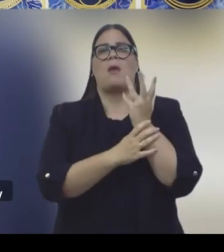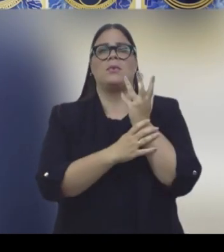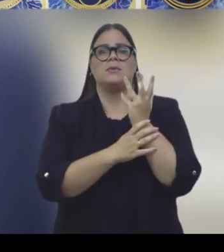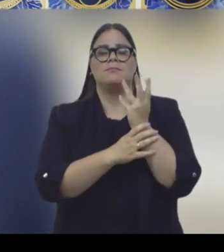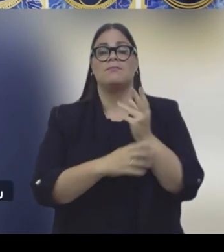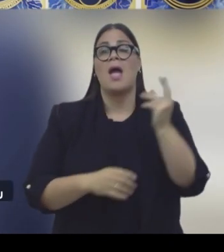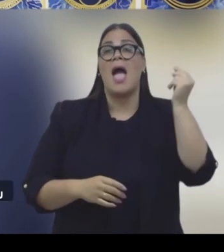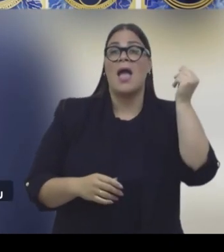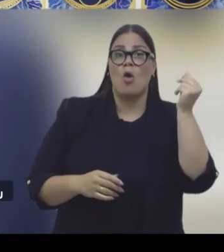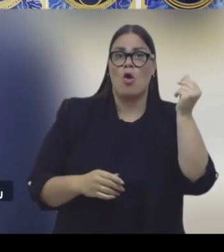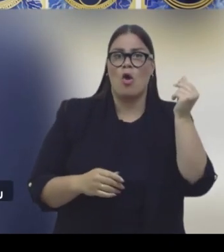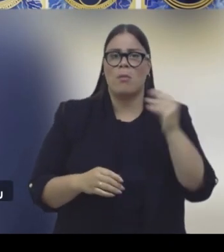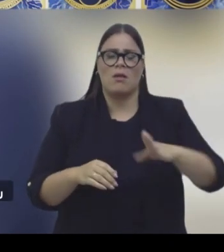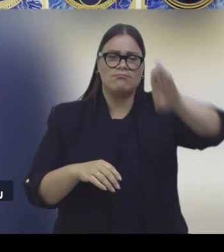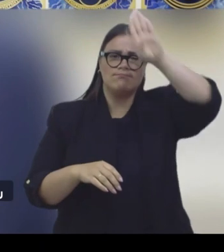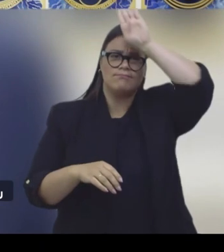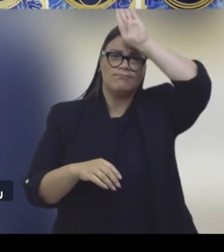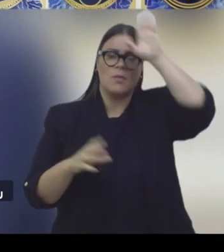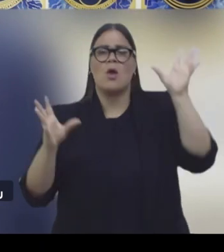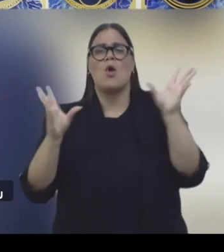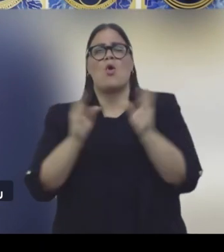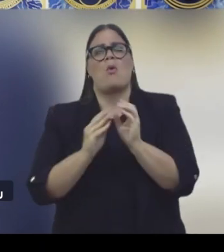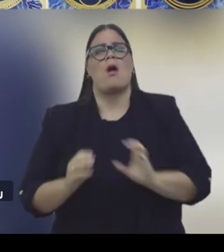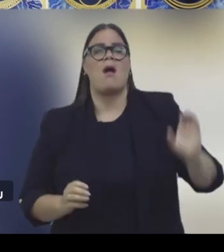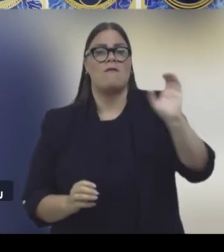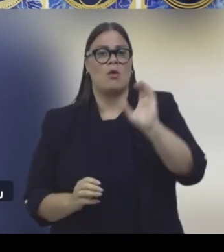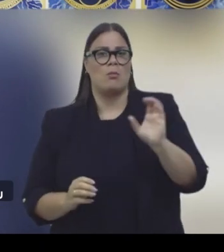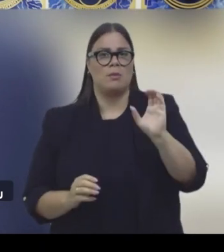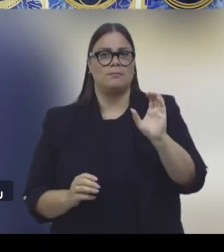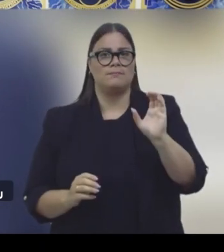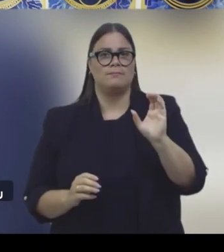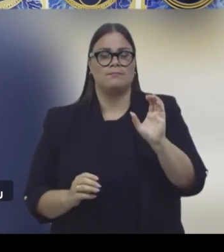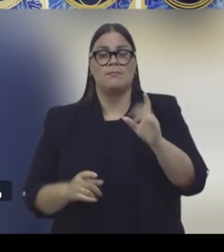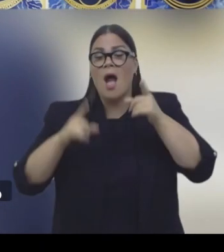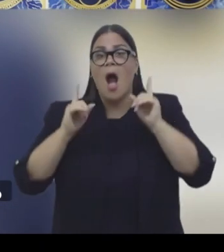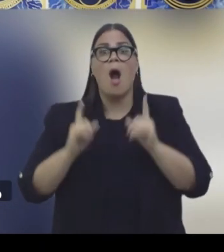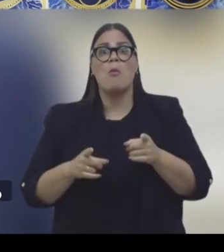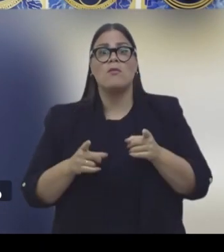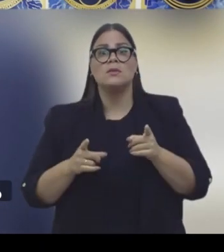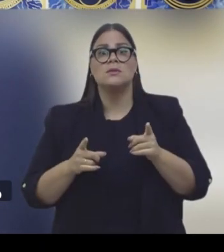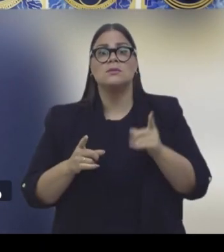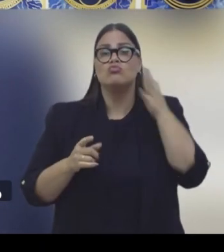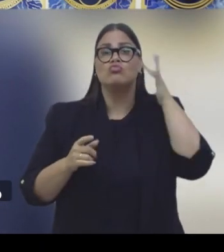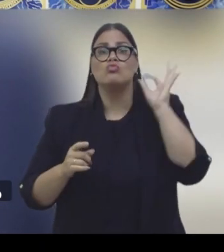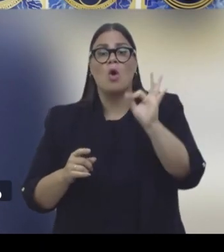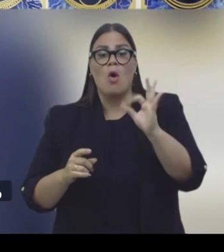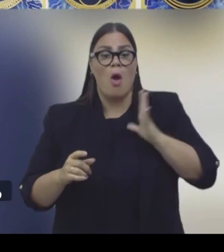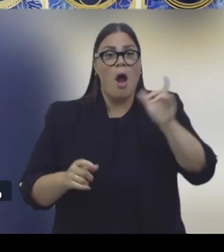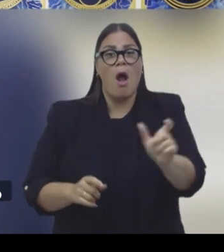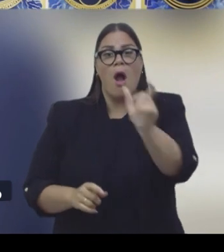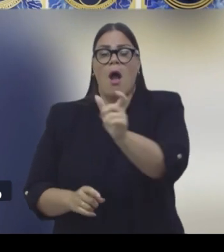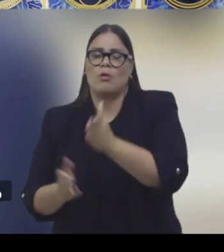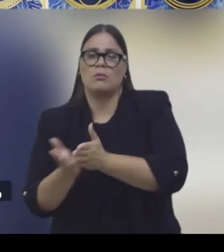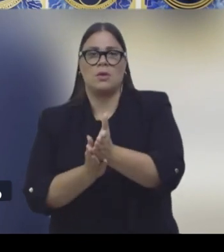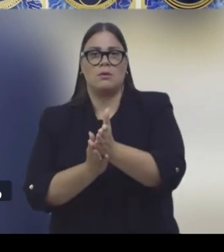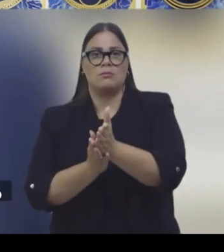ανάπτυξη, όπου η οικονομία θα είναι πραγματικά η νομή του ευρωπαϊκού οίκου και οι αποφάσεις θα λαμβάνονται